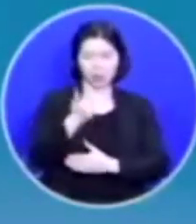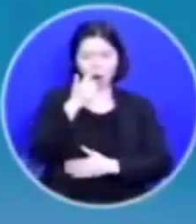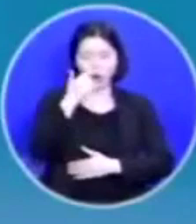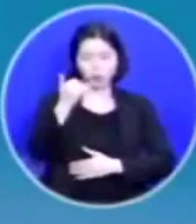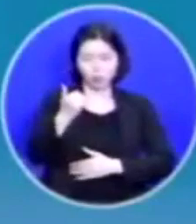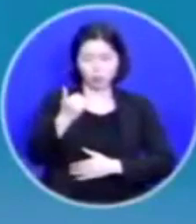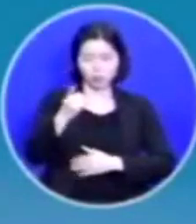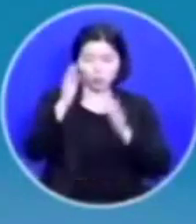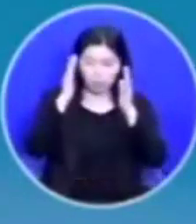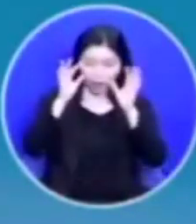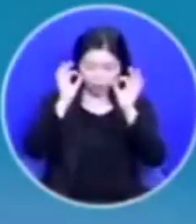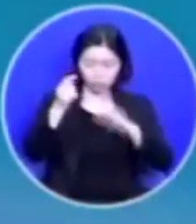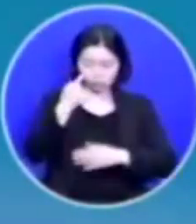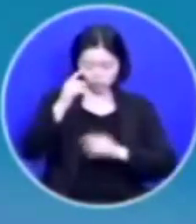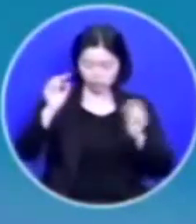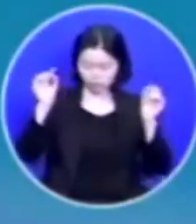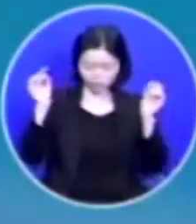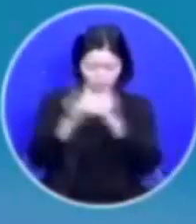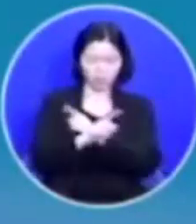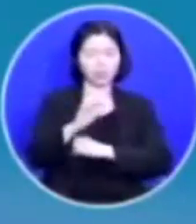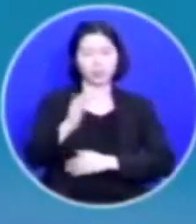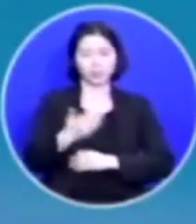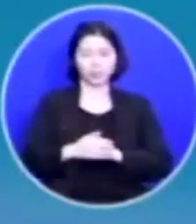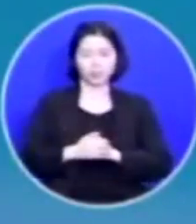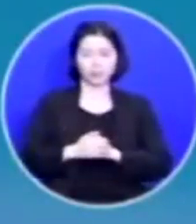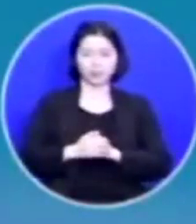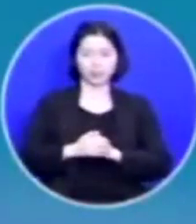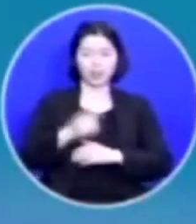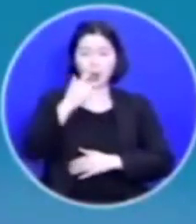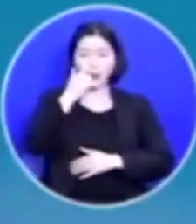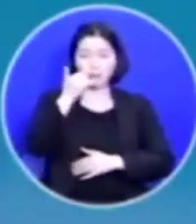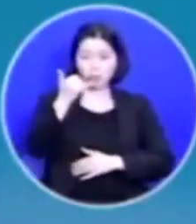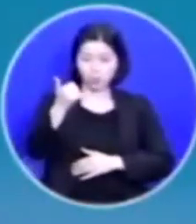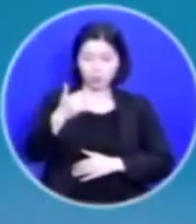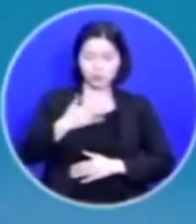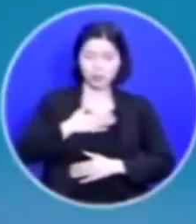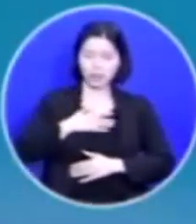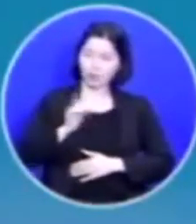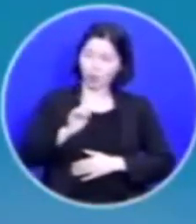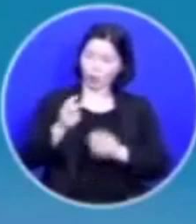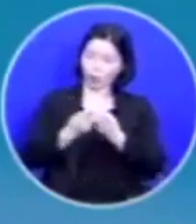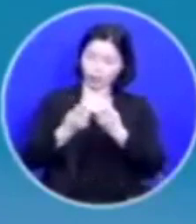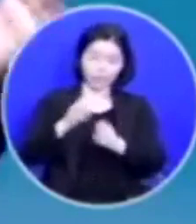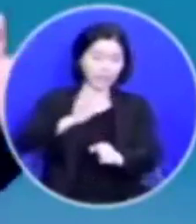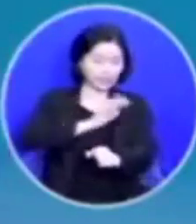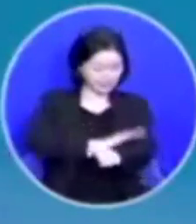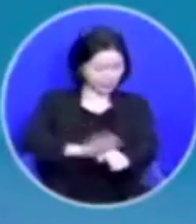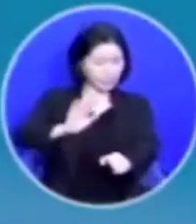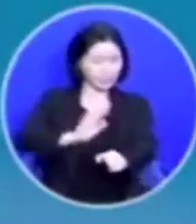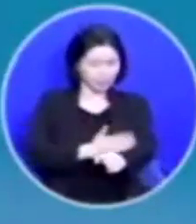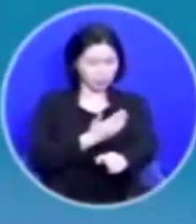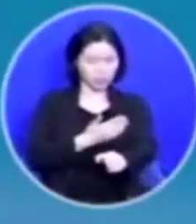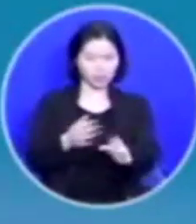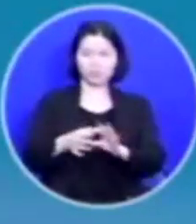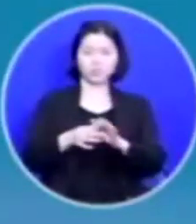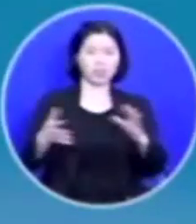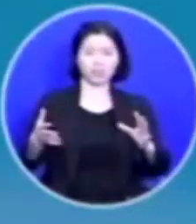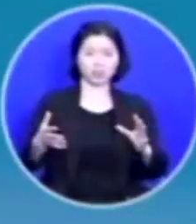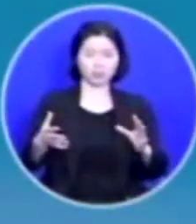바뀌어버리는 거죠 부모님 나에게 어떻게 잘했냐 못했냐 하는 것은 아무 상관이 없습니다